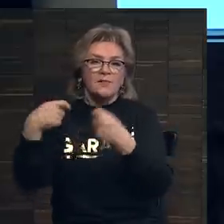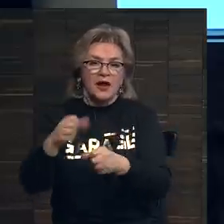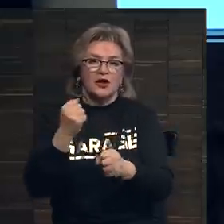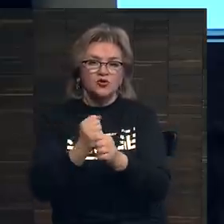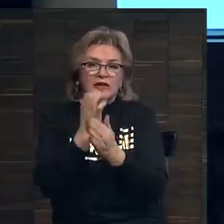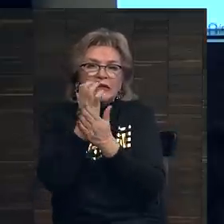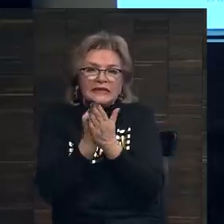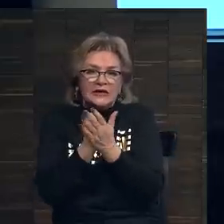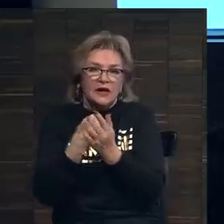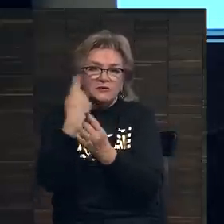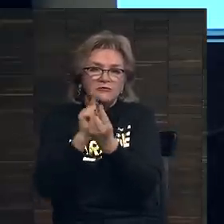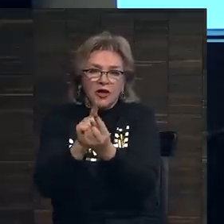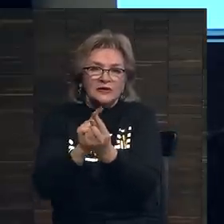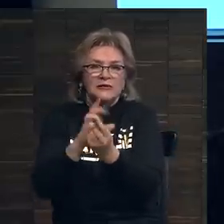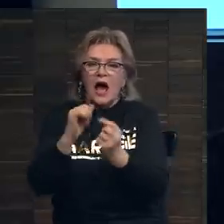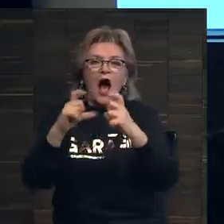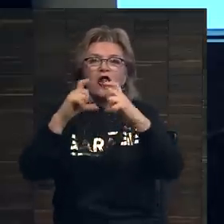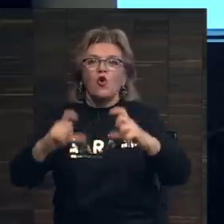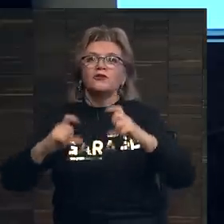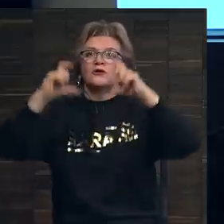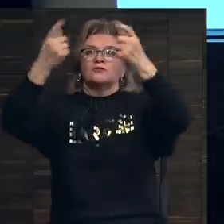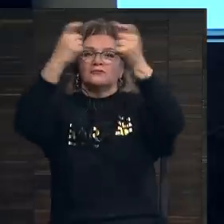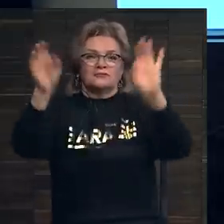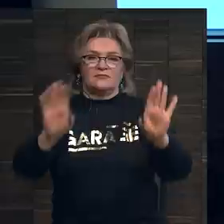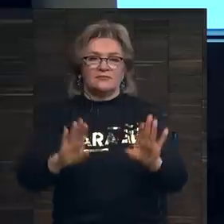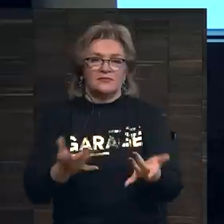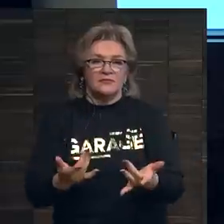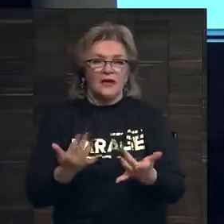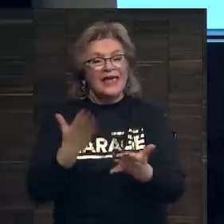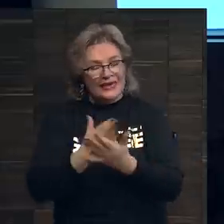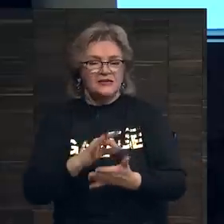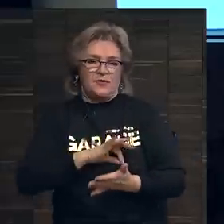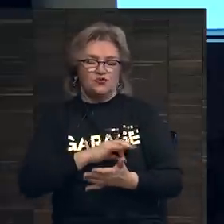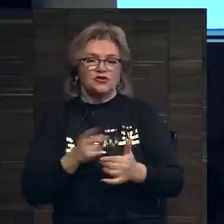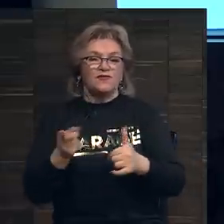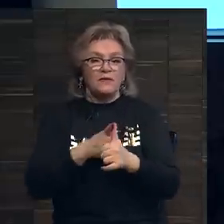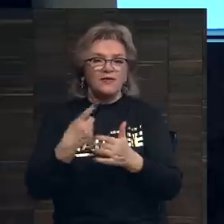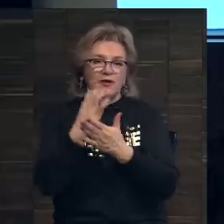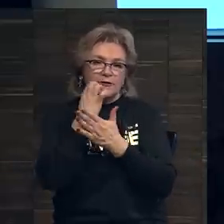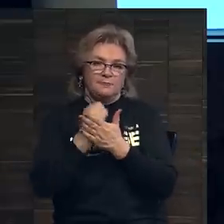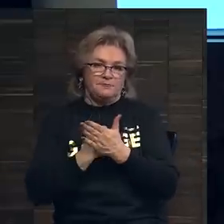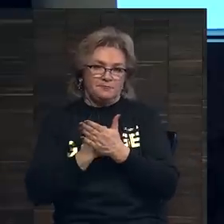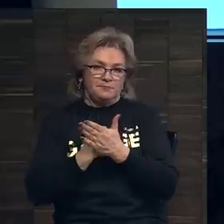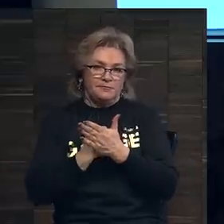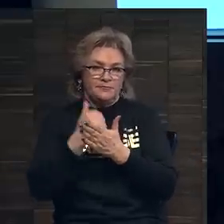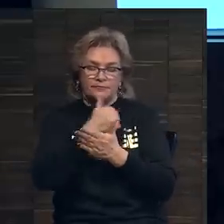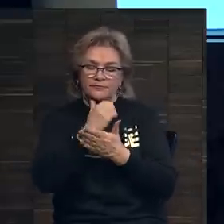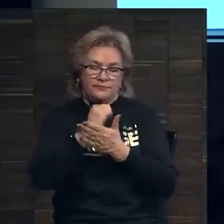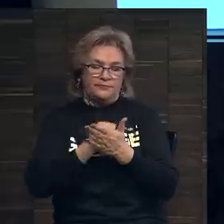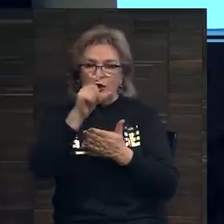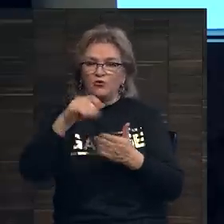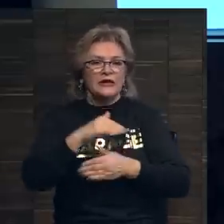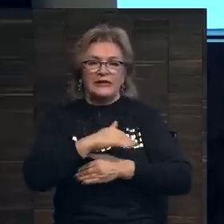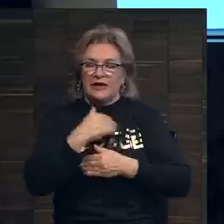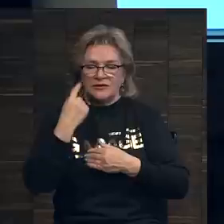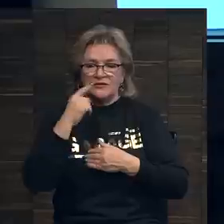тихо, частно, а не выставлять лот. В этом есть несколько преимуществ. Во-первых, это конфиденциальность. Некоторые люди не